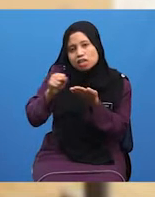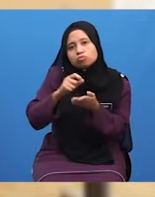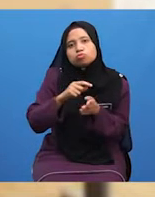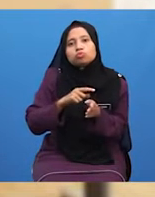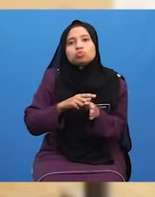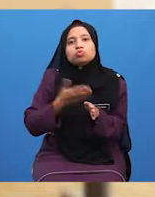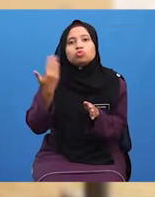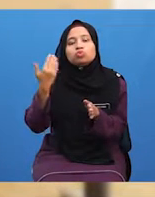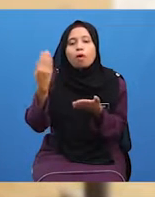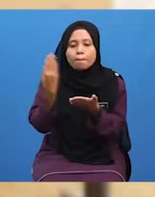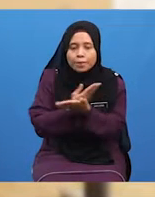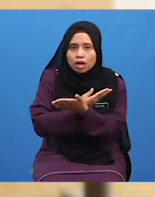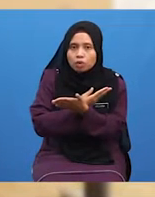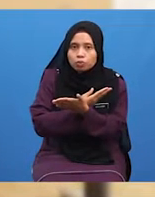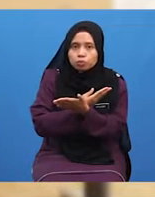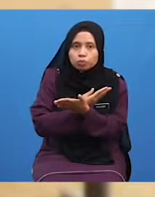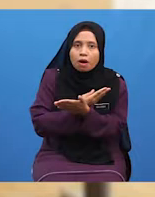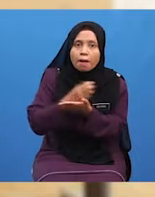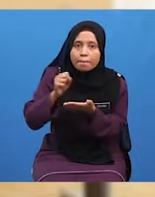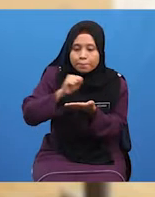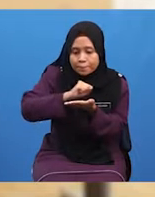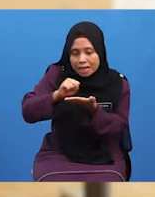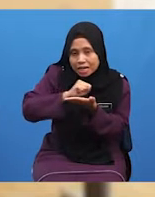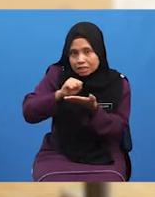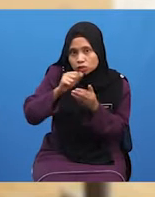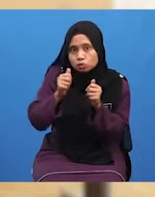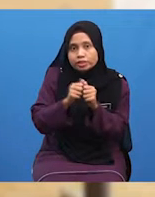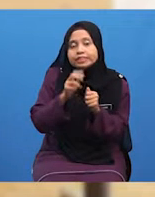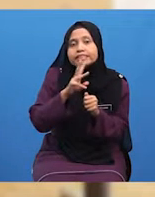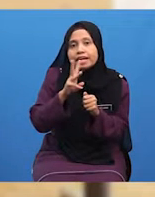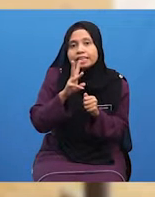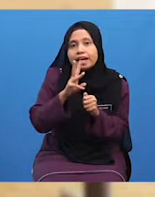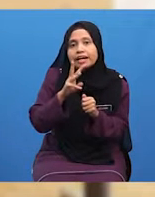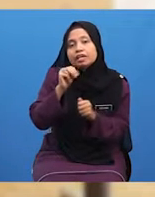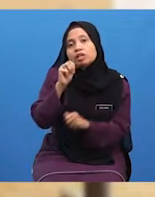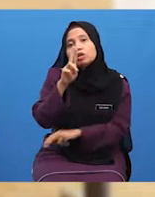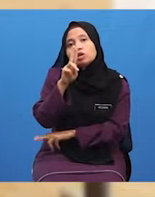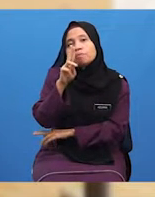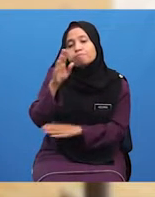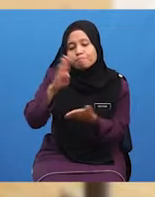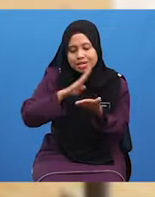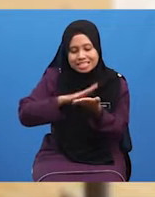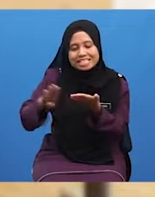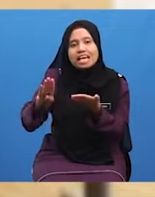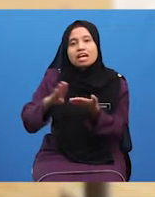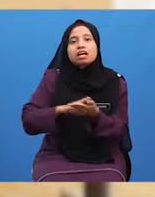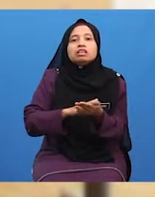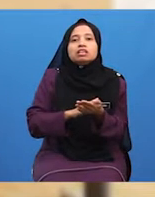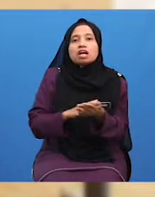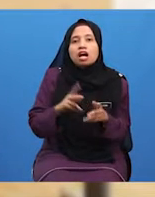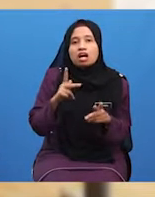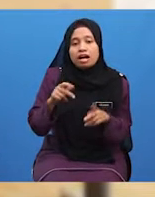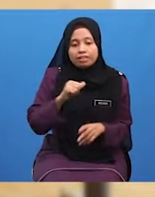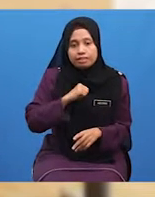Dan Dubur Barulah Kita Membasuhnya Dengan Air Mutlak Manakala